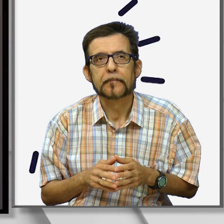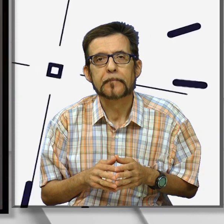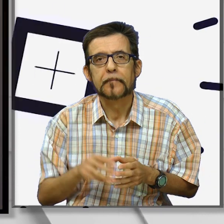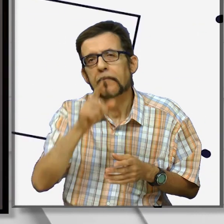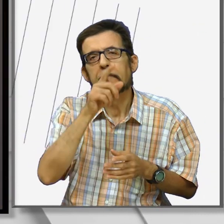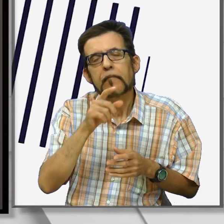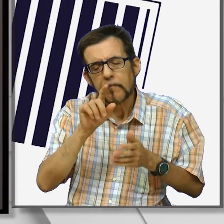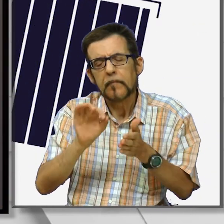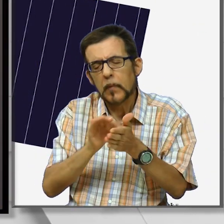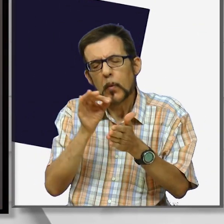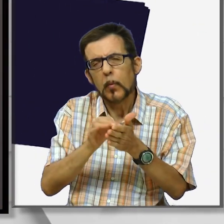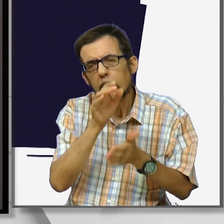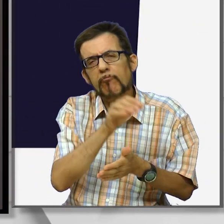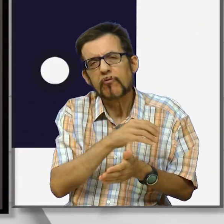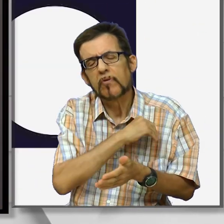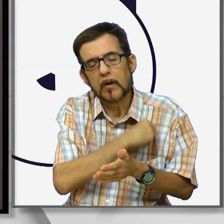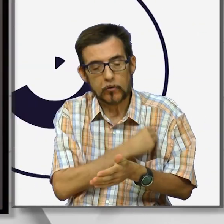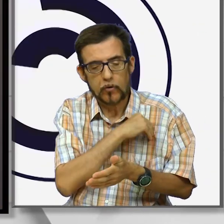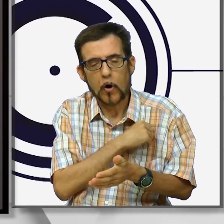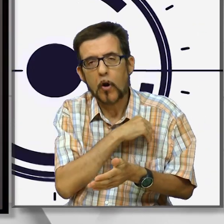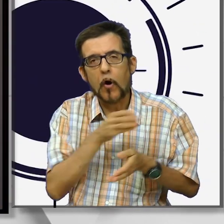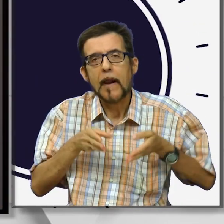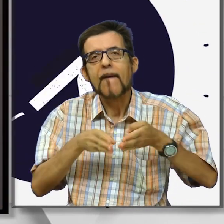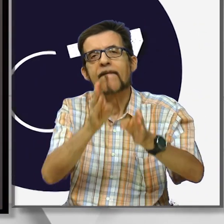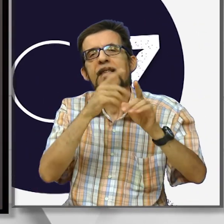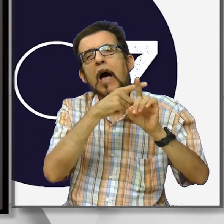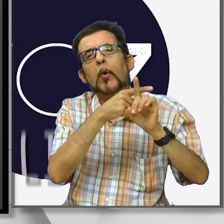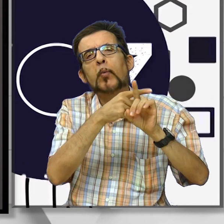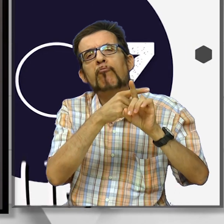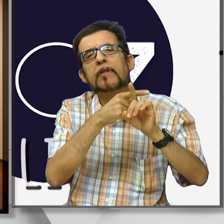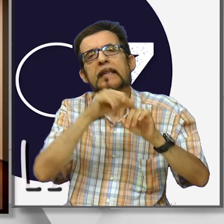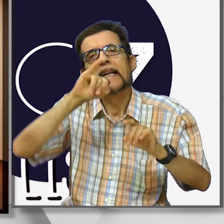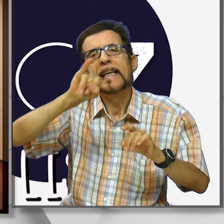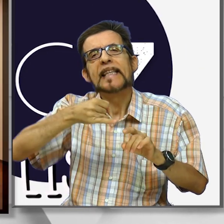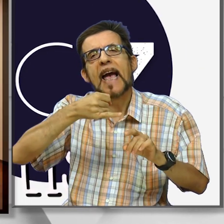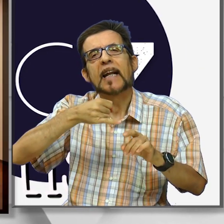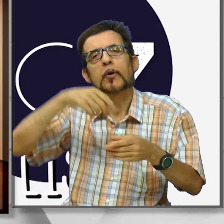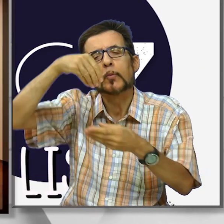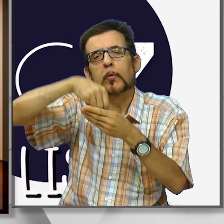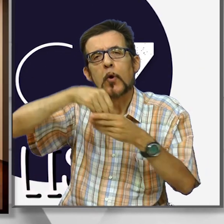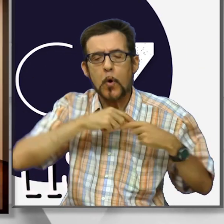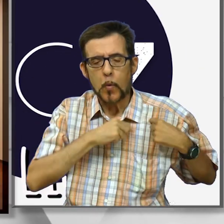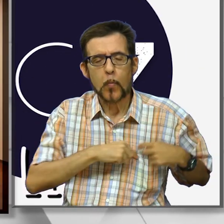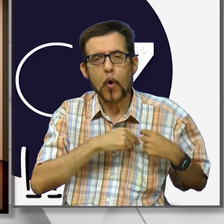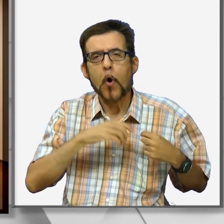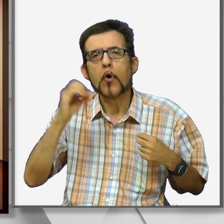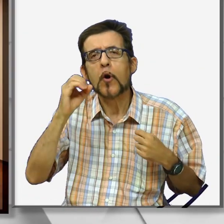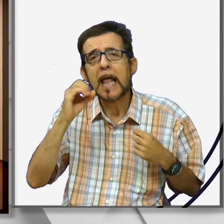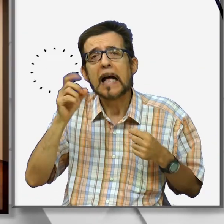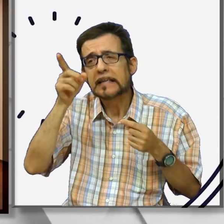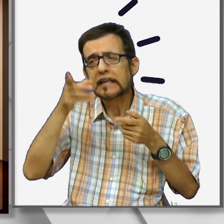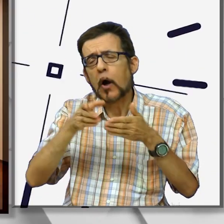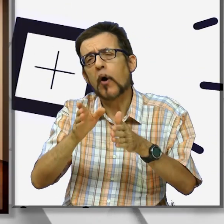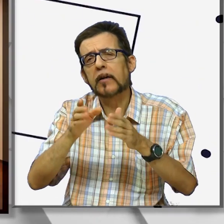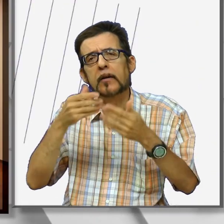Ricucire il dolore e tessere la speranza, le via crucis di Maria Lai. A Yersu, nel quale dell'Ogliastra, terra di origine dell'artista, è